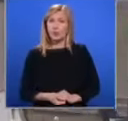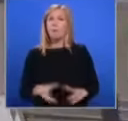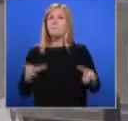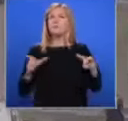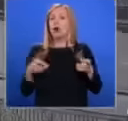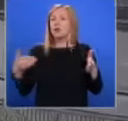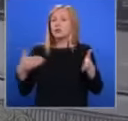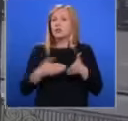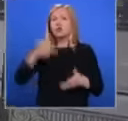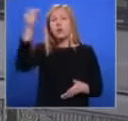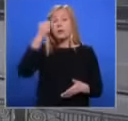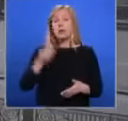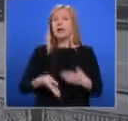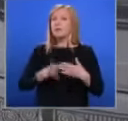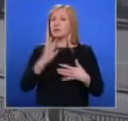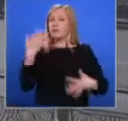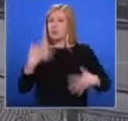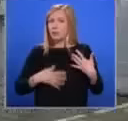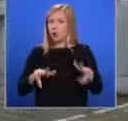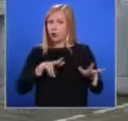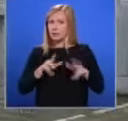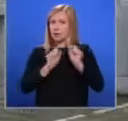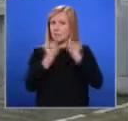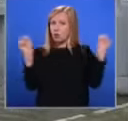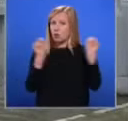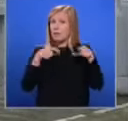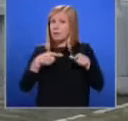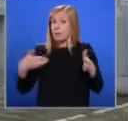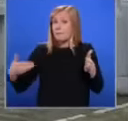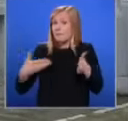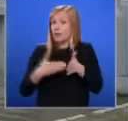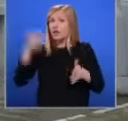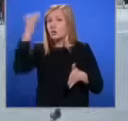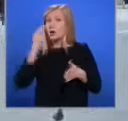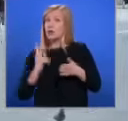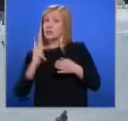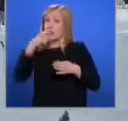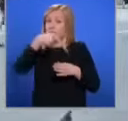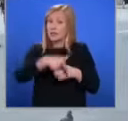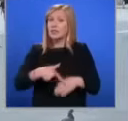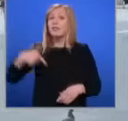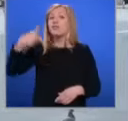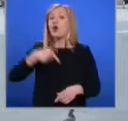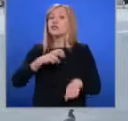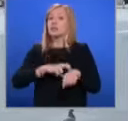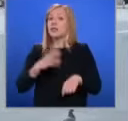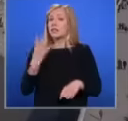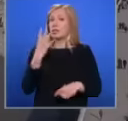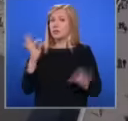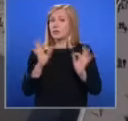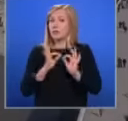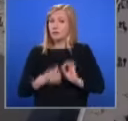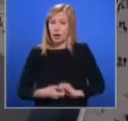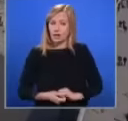Блокадии срещу българи. В Северна Македония се организират протести, които да попречат на българи да почитат Гоце Делчев на 4 февруари.